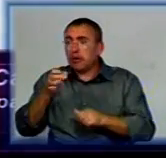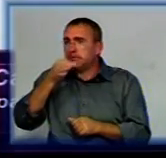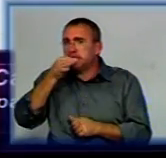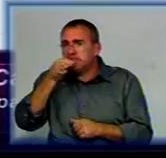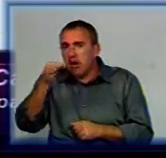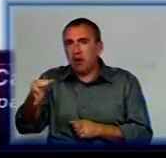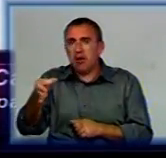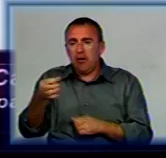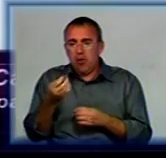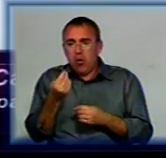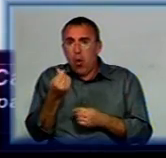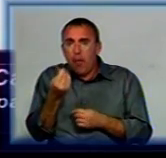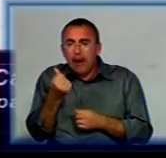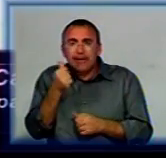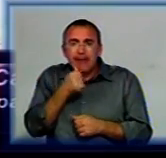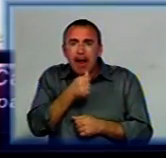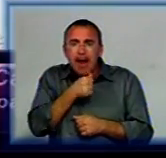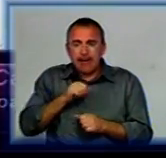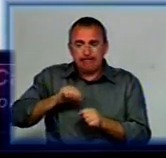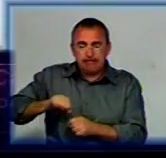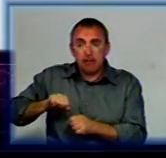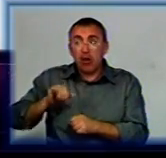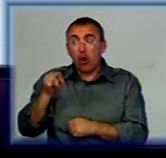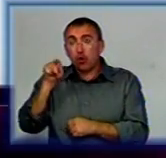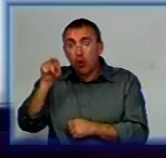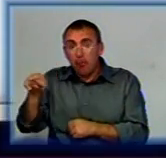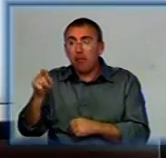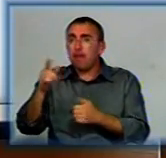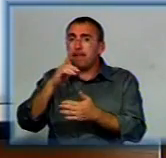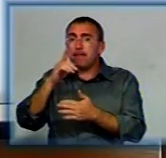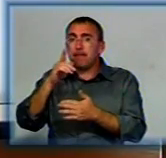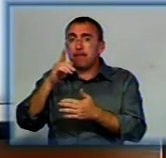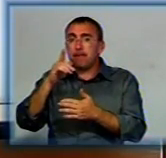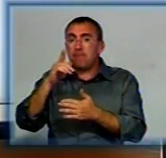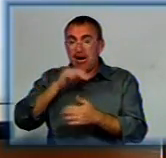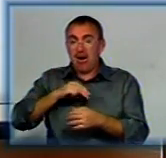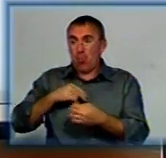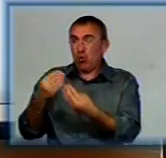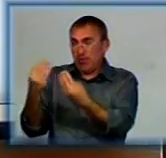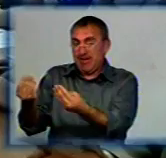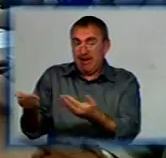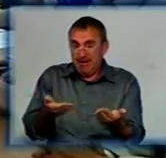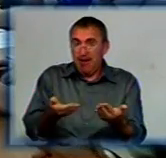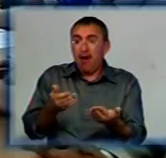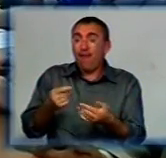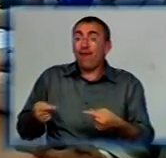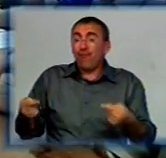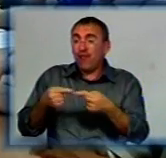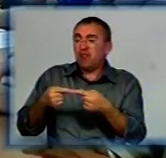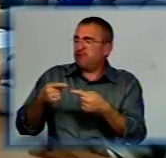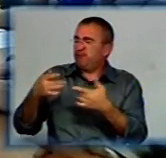комерційну таємницю і вже тобі, тебе має право роботодавець, відповідно